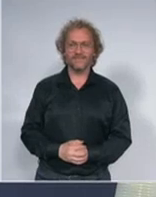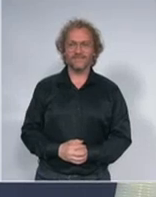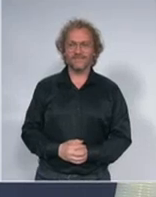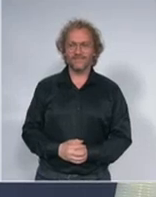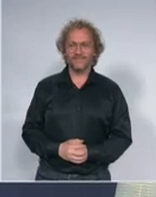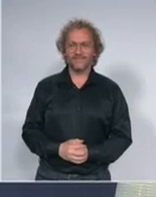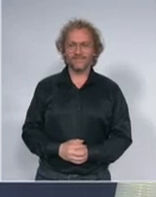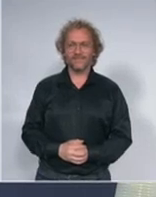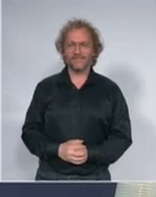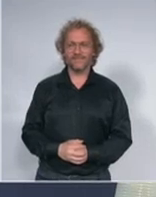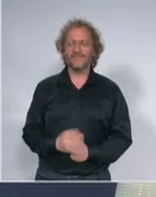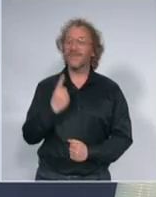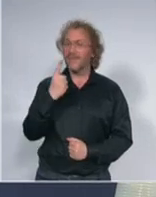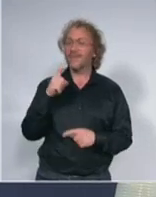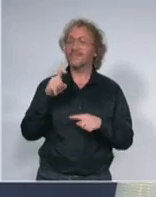muči